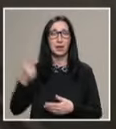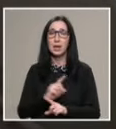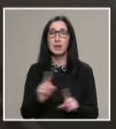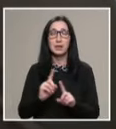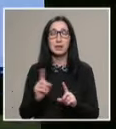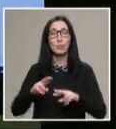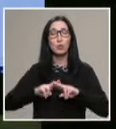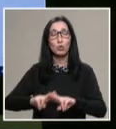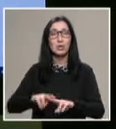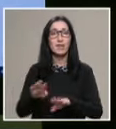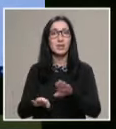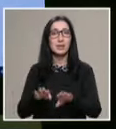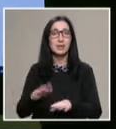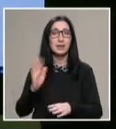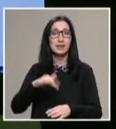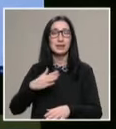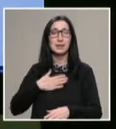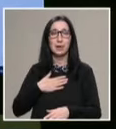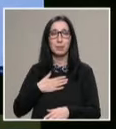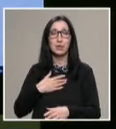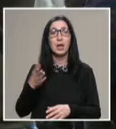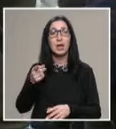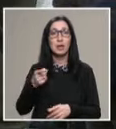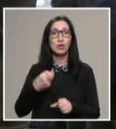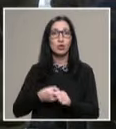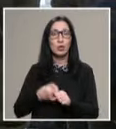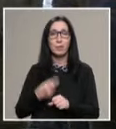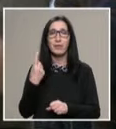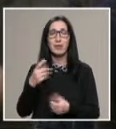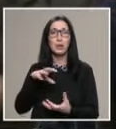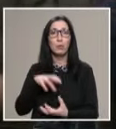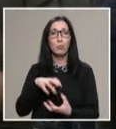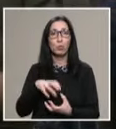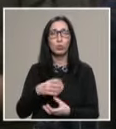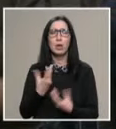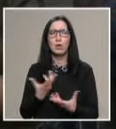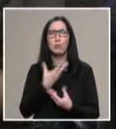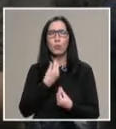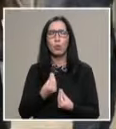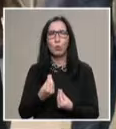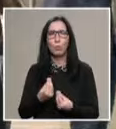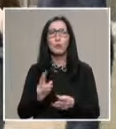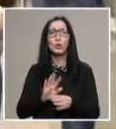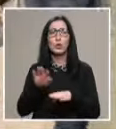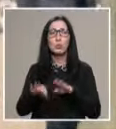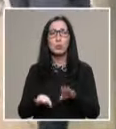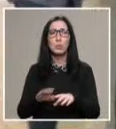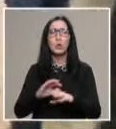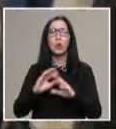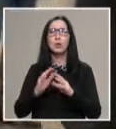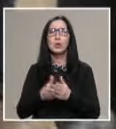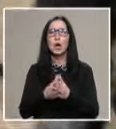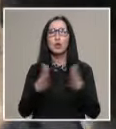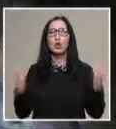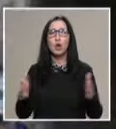Не само, че ще остават следа след себе си, но те ще направят един продукт, едно историческо наследство, достъпното изключително широк кръг от